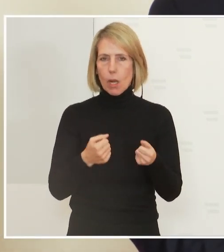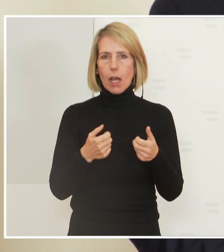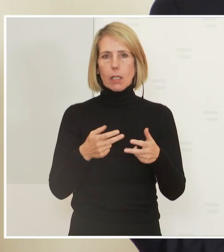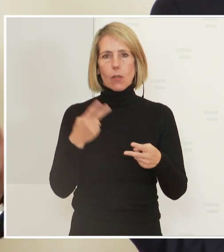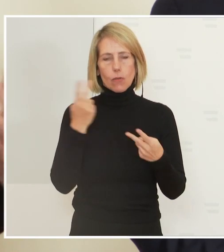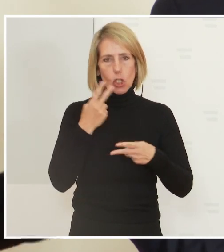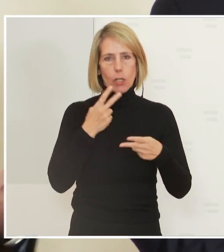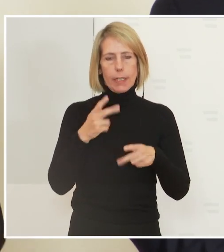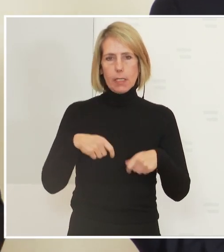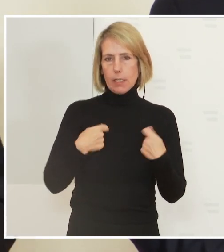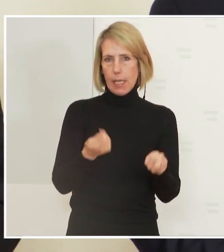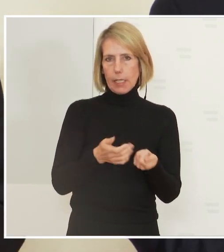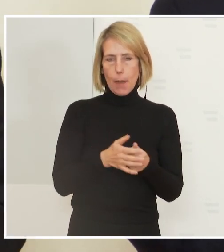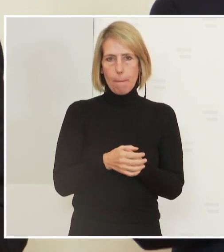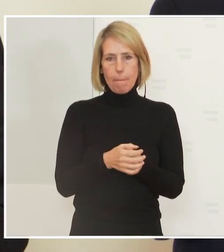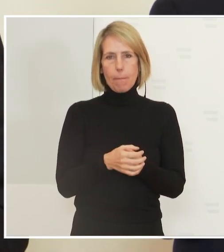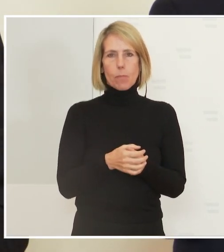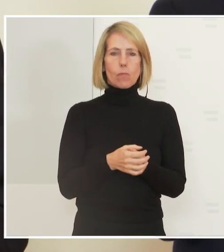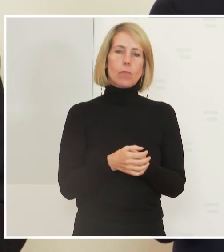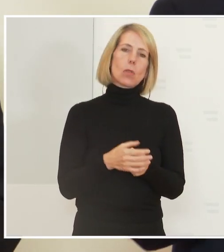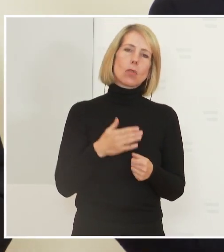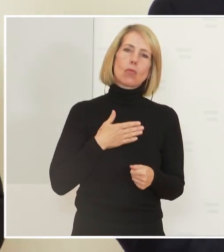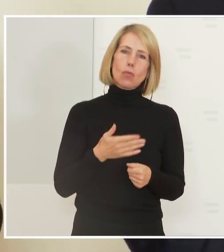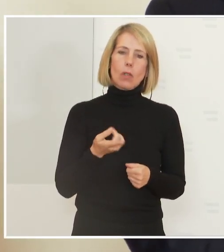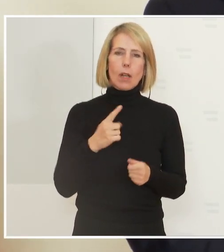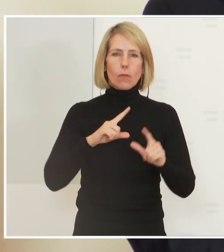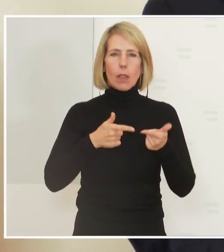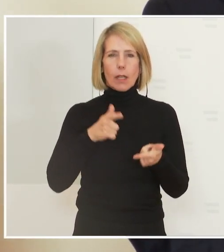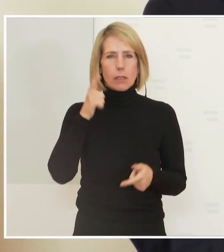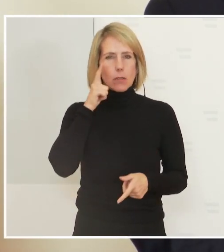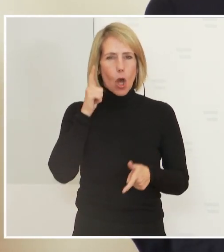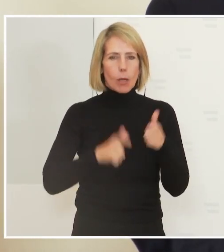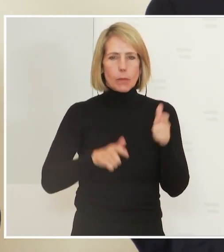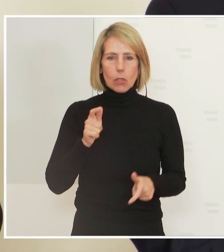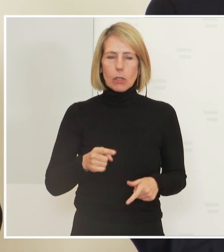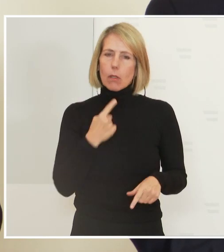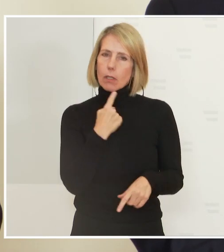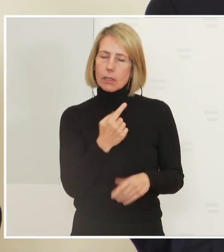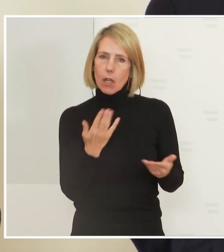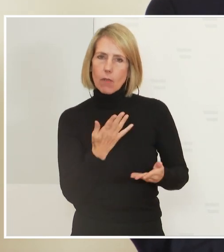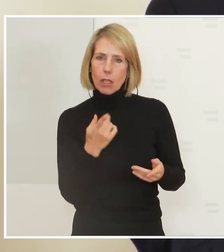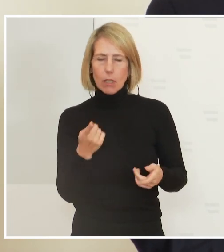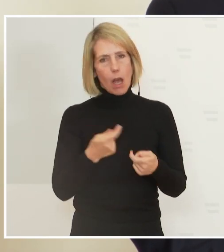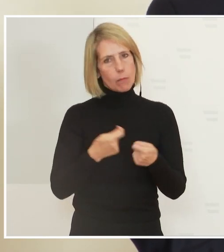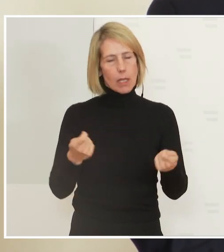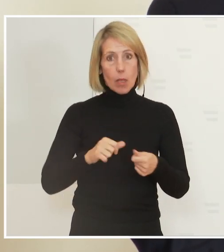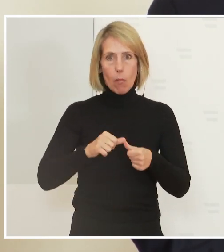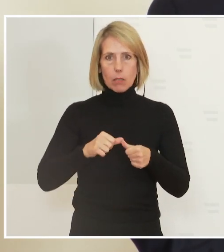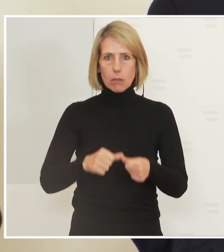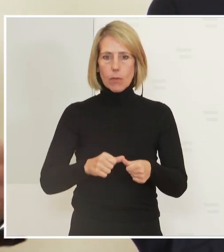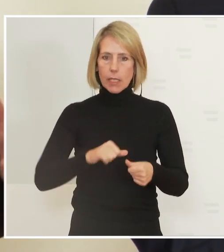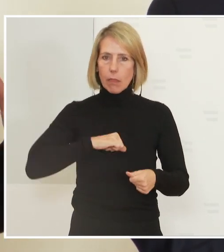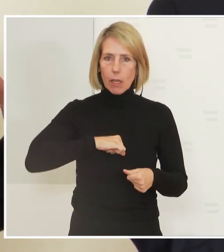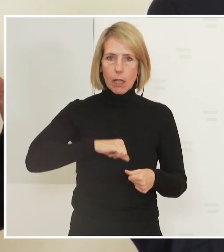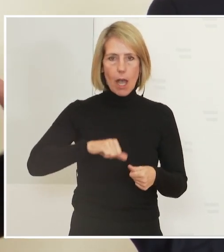Gegenteil, es wurde zum Ausdruck gebracht von den Landeshauptleuten, dass diese Maßnahmen zwingend notwendig sind